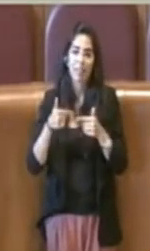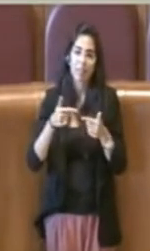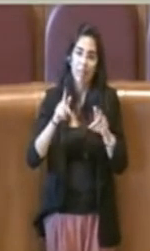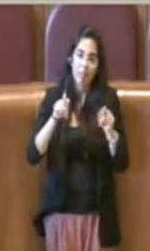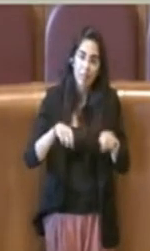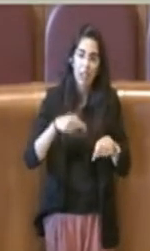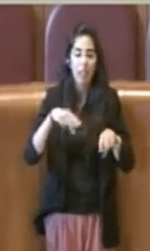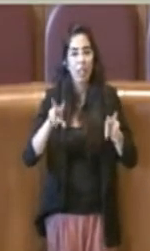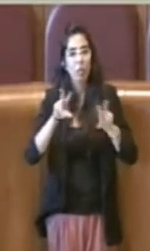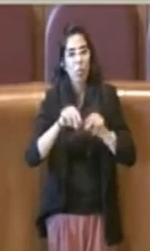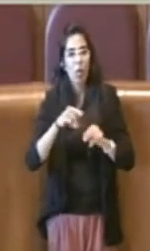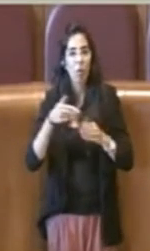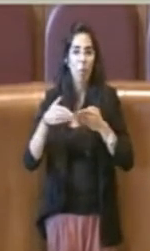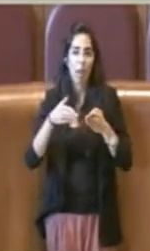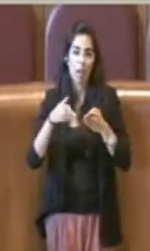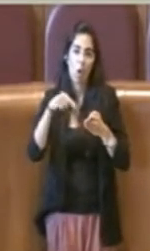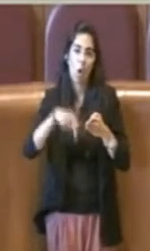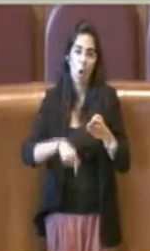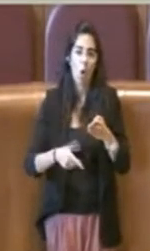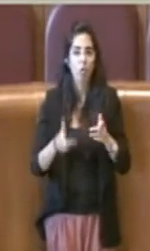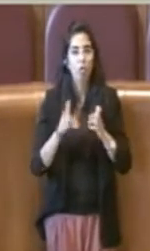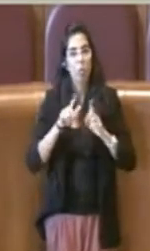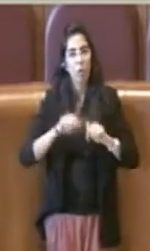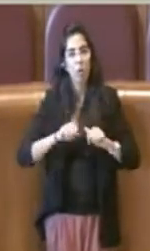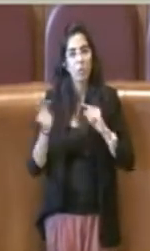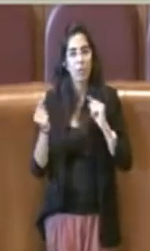percorso che oggi ci porta in aula. Grazie.